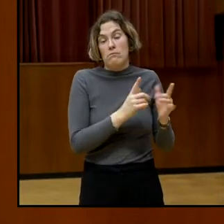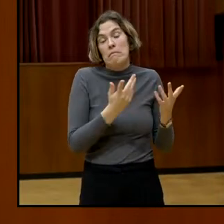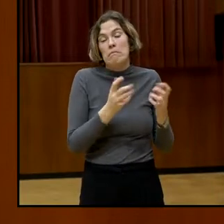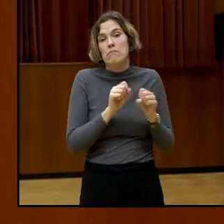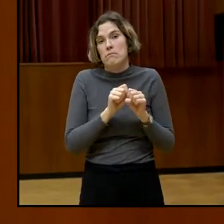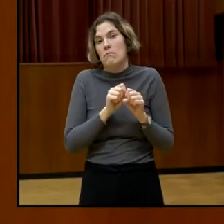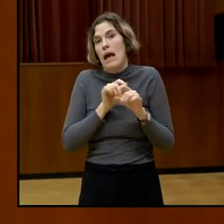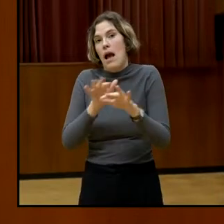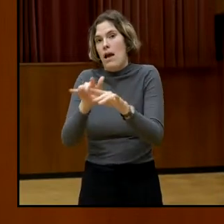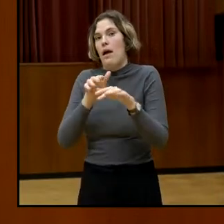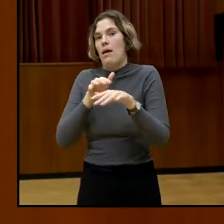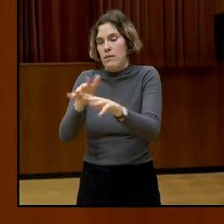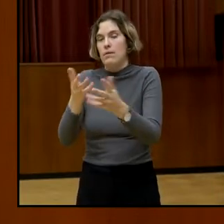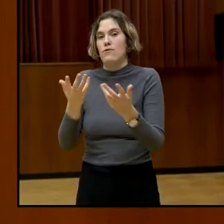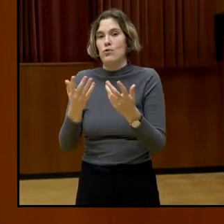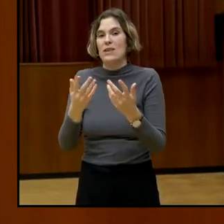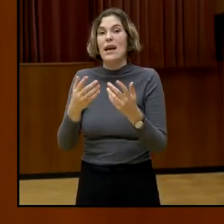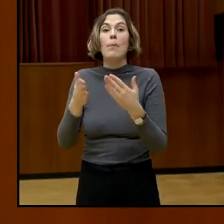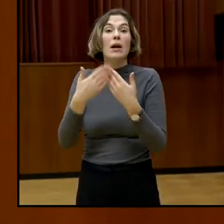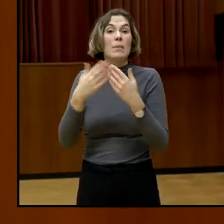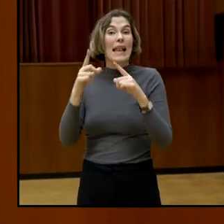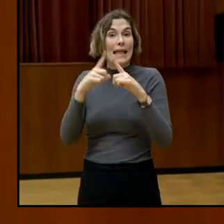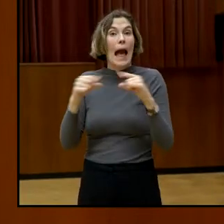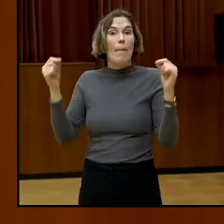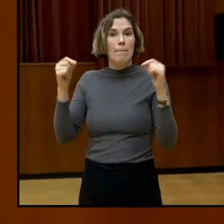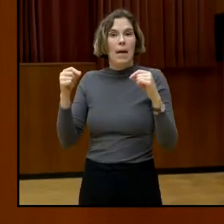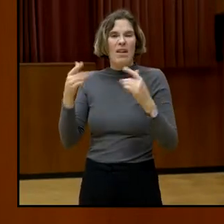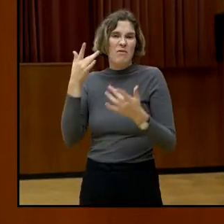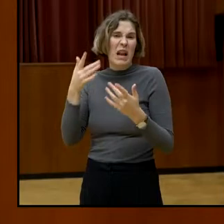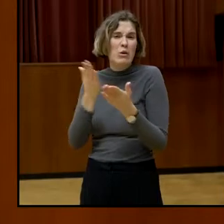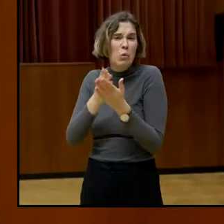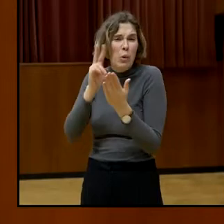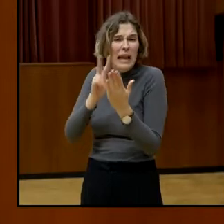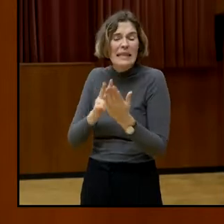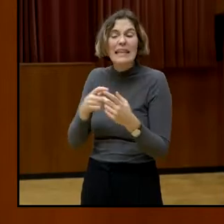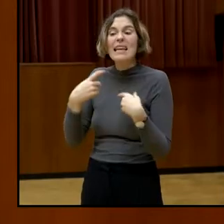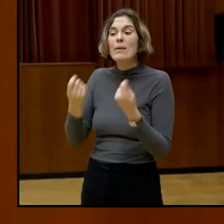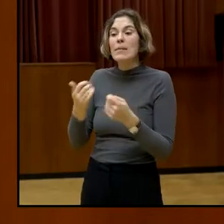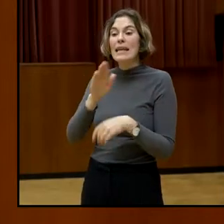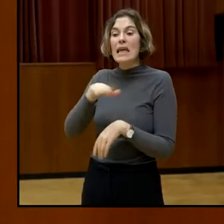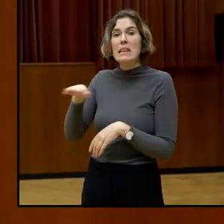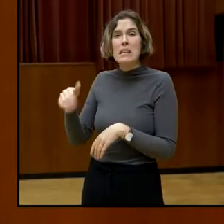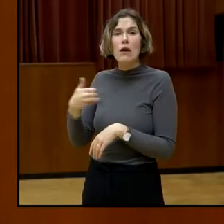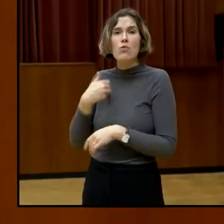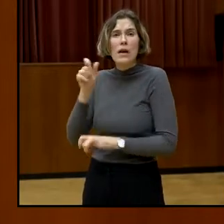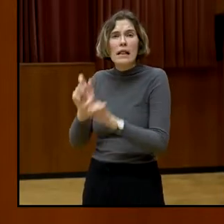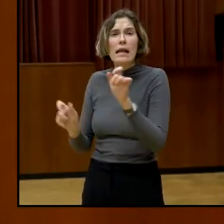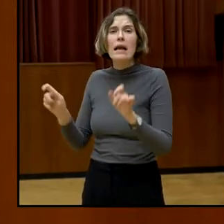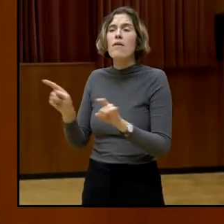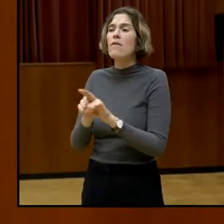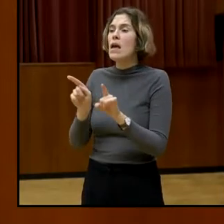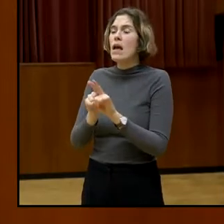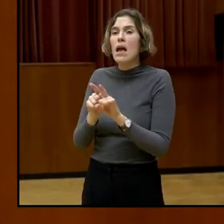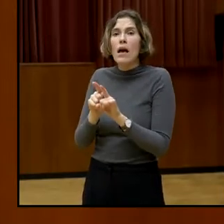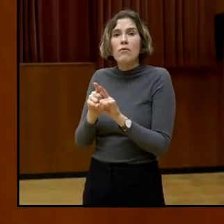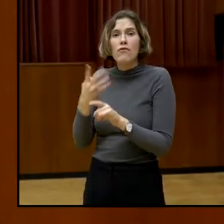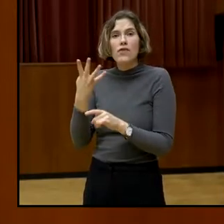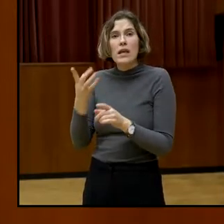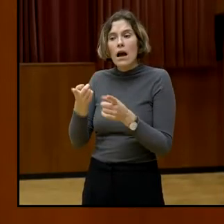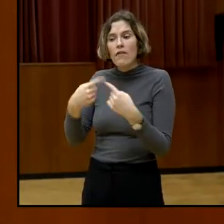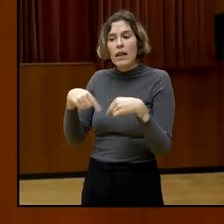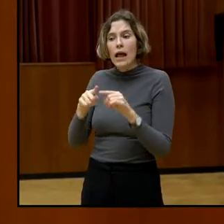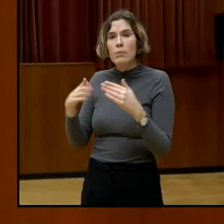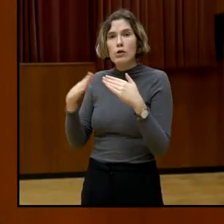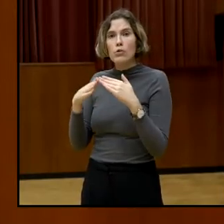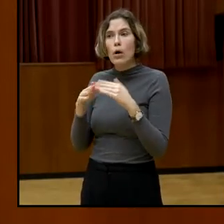es, vielleicht haben Sie das gelesen, Kinder, Jugendliche, die sitzen jahrelang zu Hause auf vier Quadratmeter und gehen nie wieder